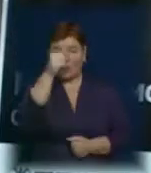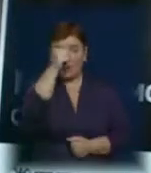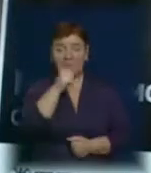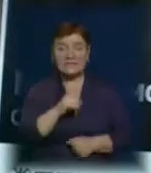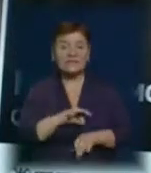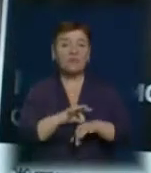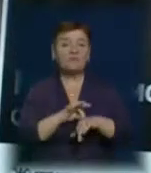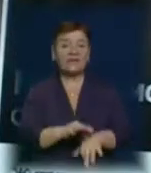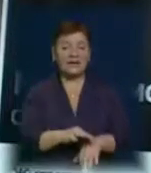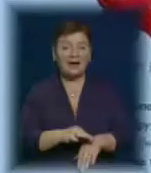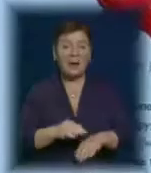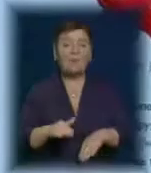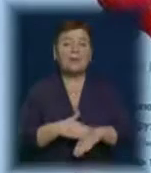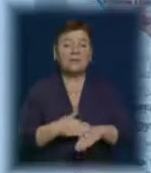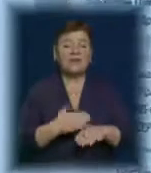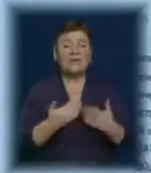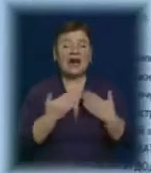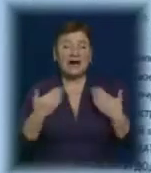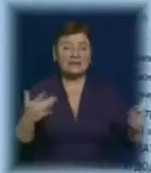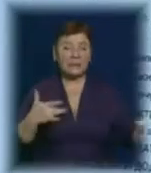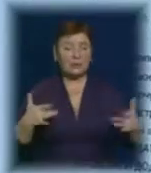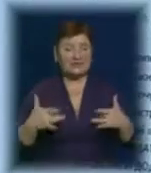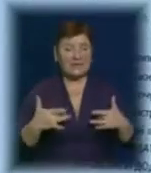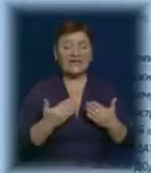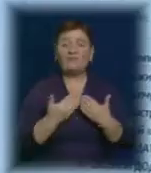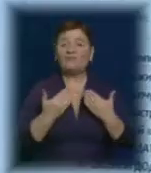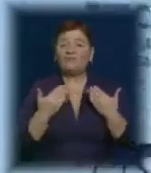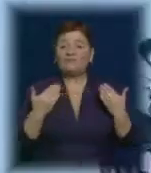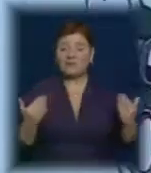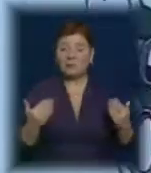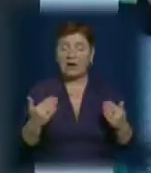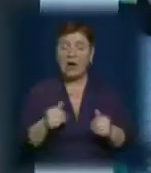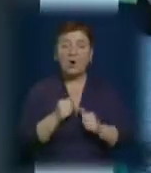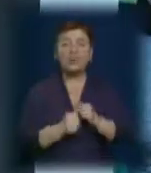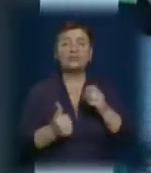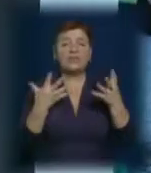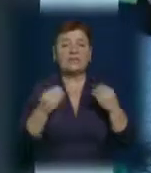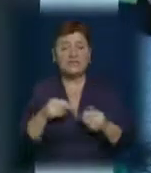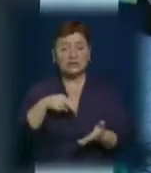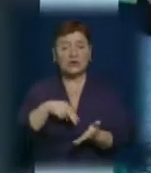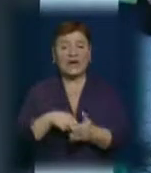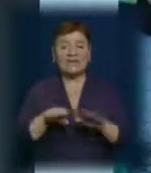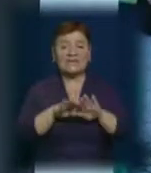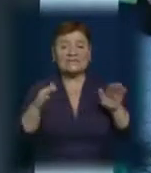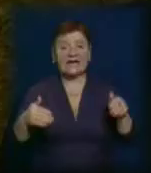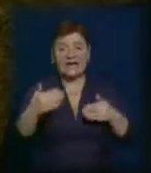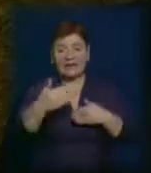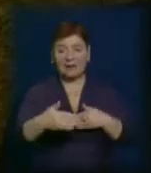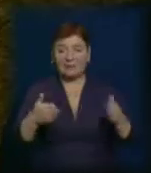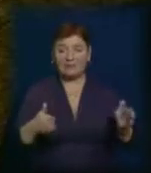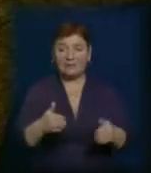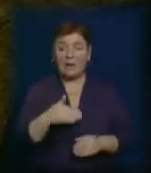провели низку благодійних акцій, концертів, виставок. А також щодня стояли зі скриньками в Ужгороді та інших містах краю.